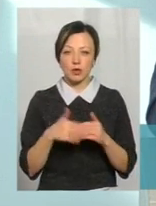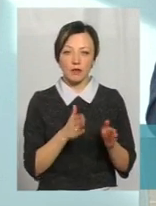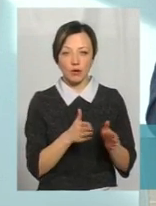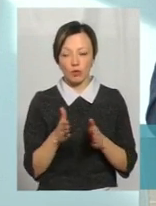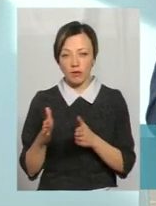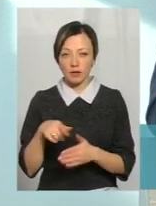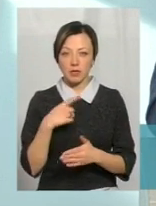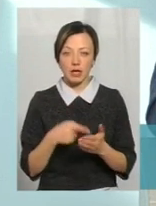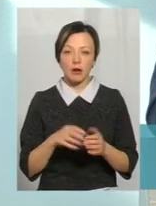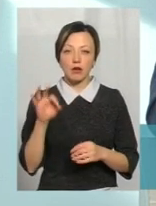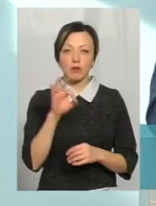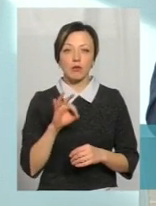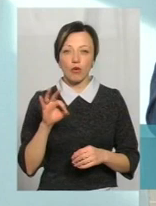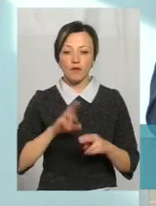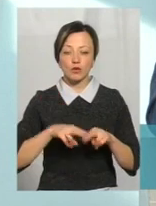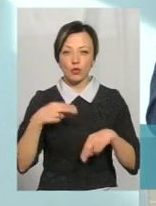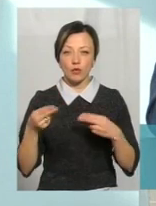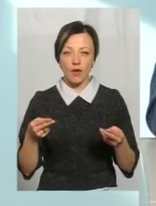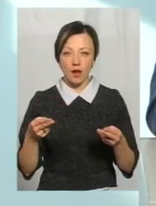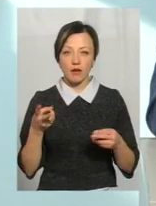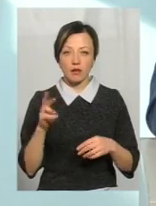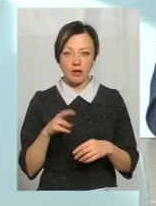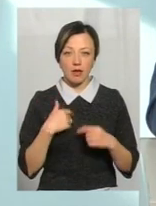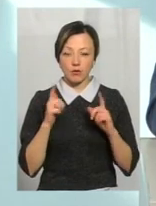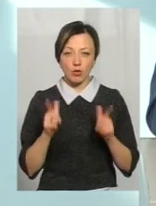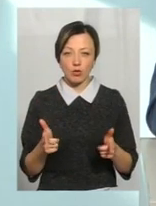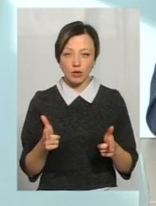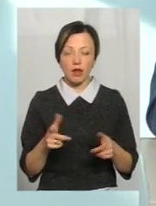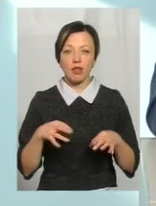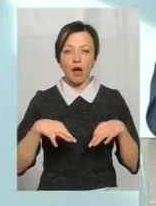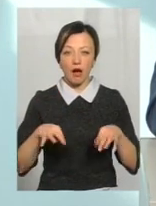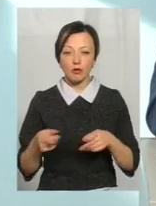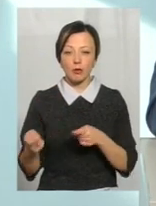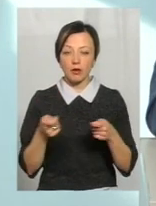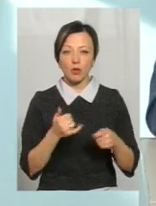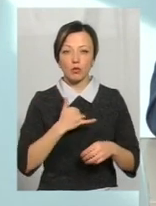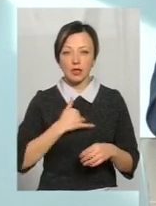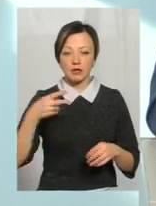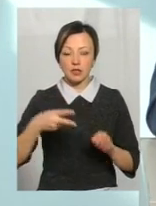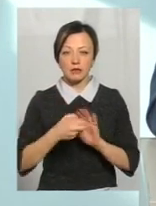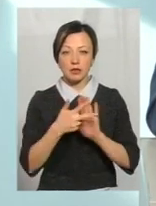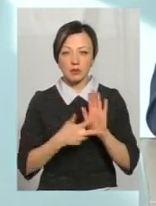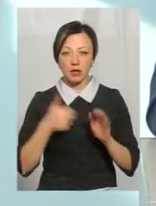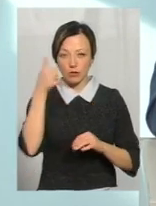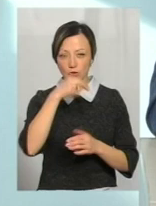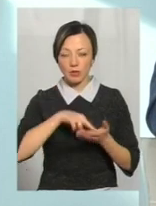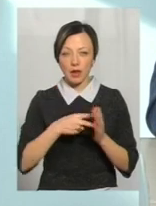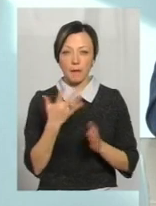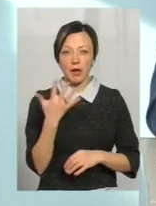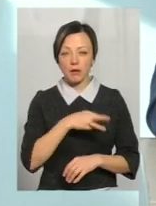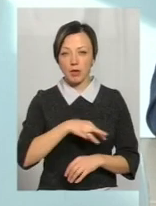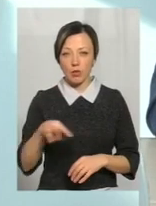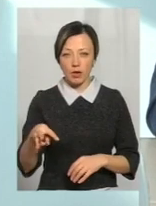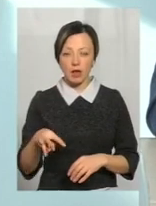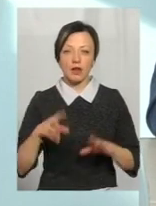її. Стосовно відшкодування, я тут не погоджуюсь, тому що на автоперевезення в нас на 2018 рік передбачено 5 мільйонів,